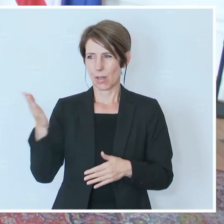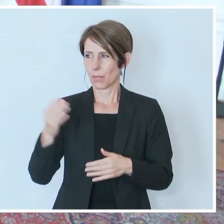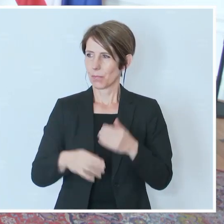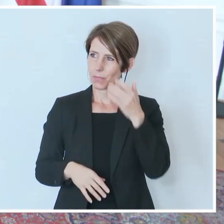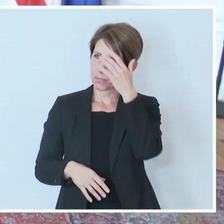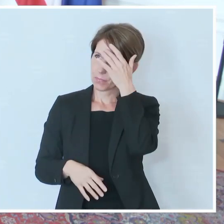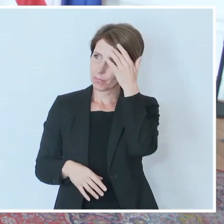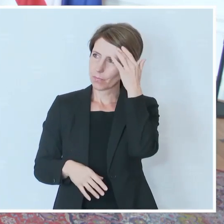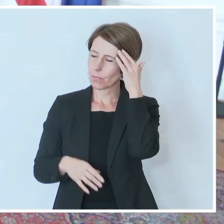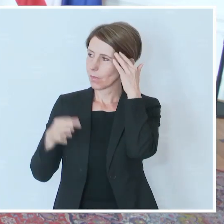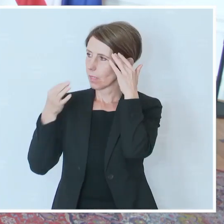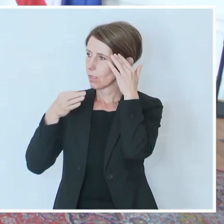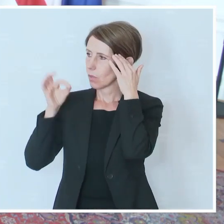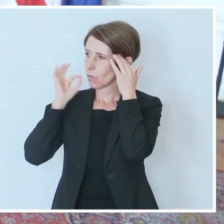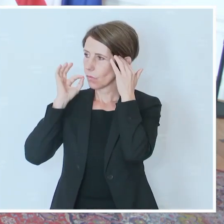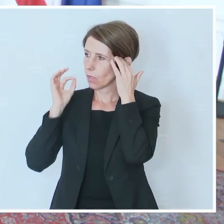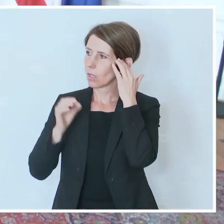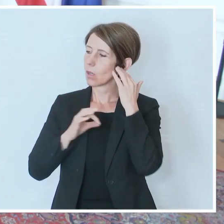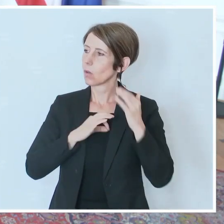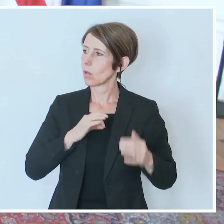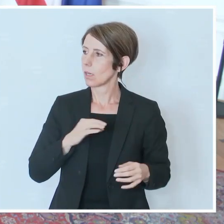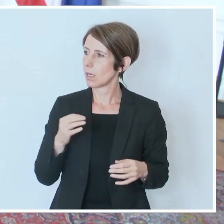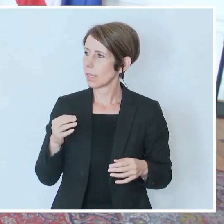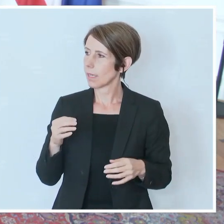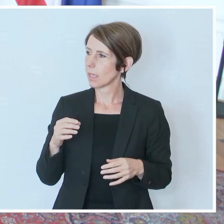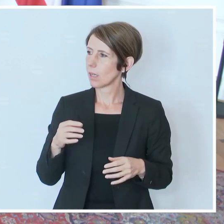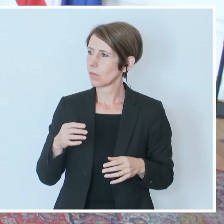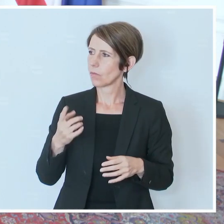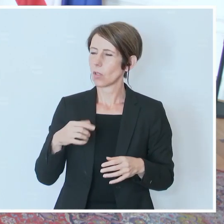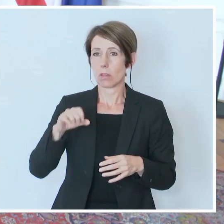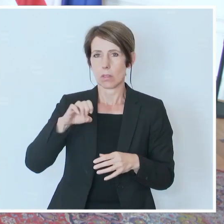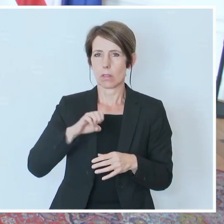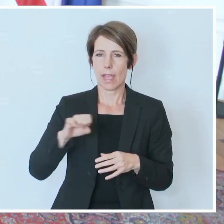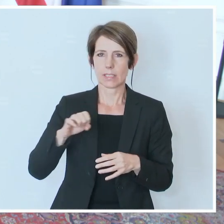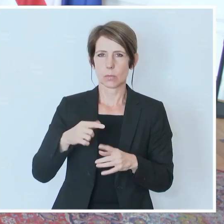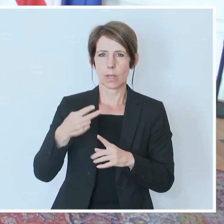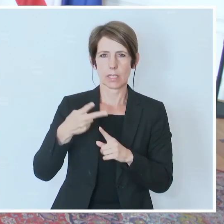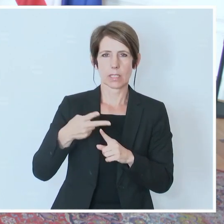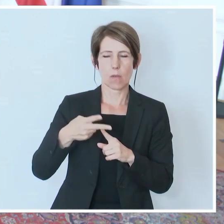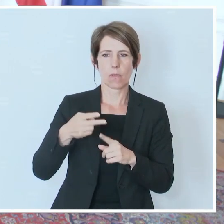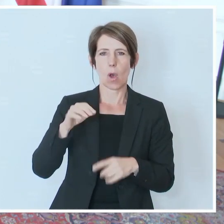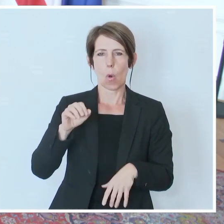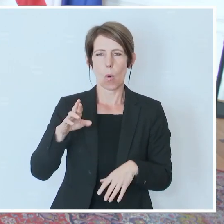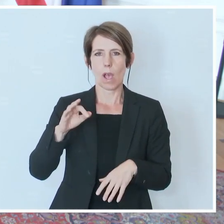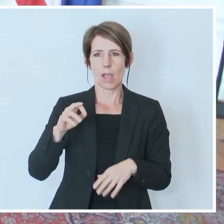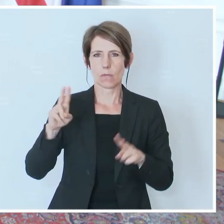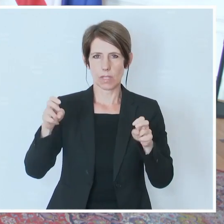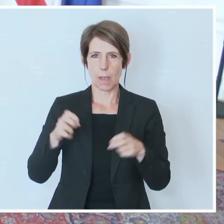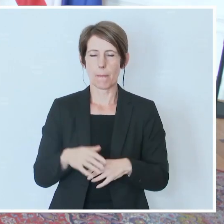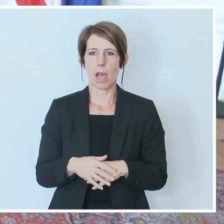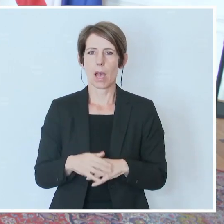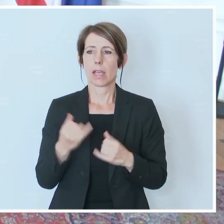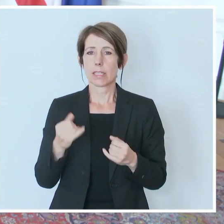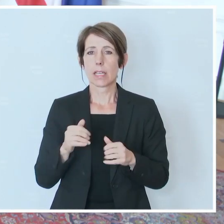Frau Kollegin Egger, bitte. Herr Britta Egger, ExpressTV, ich möchte gleich einhaken bei dem ORF-Thema. Die ORF-Steuer bekommt ja